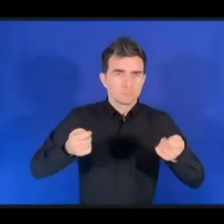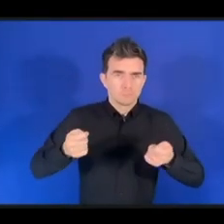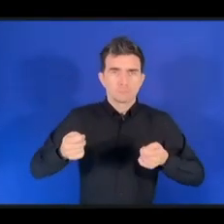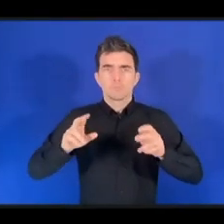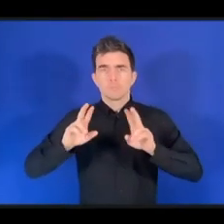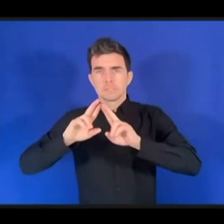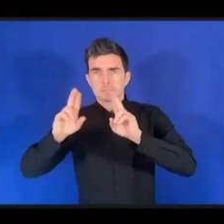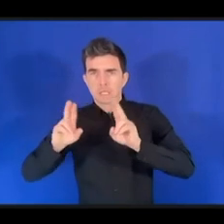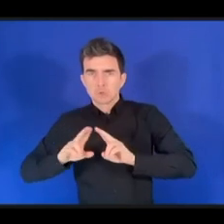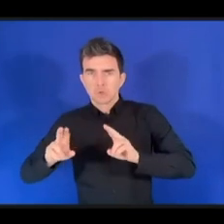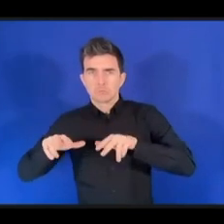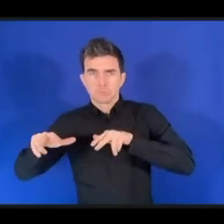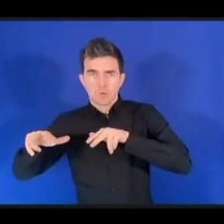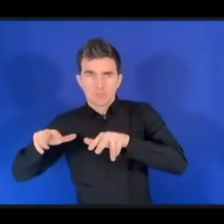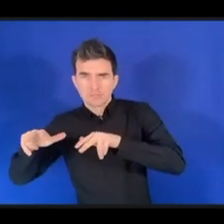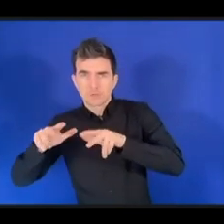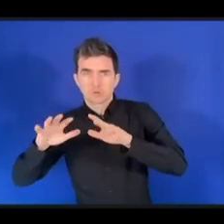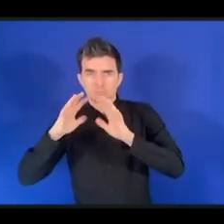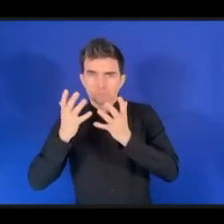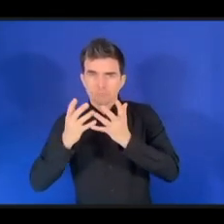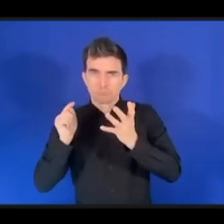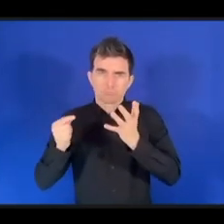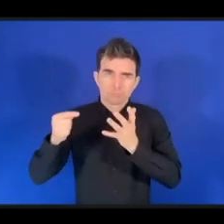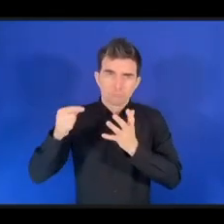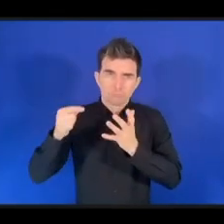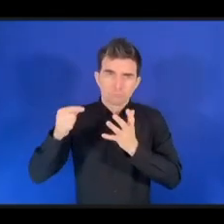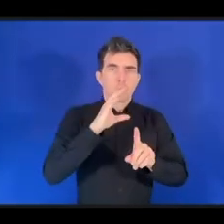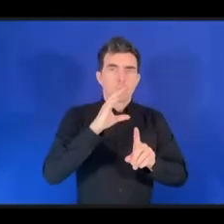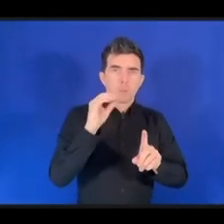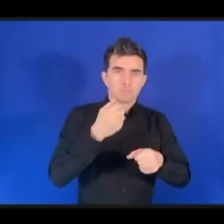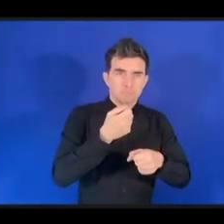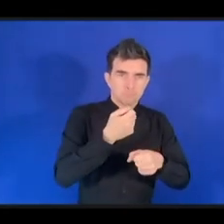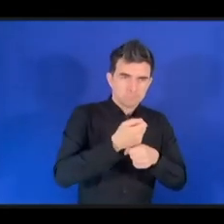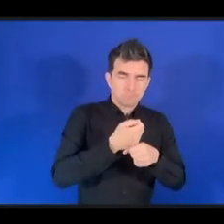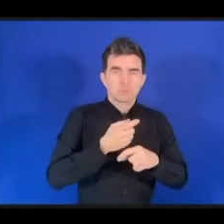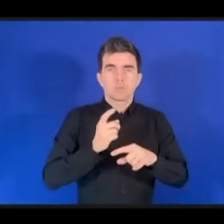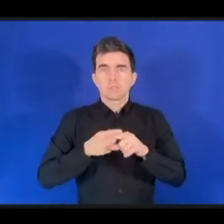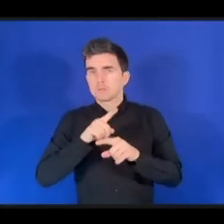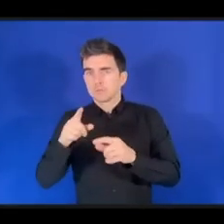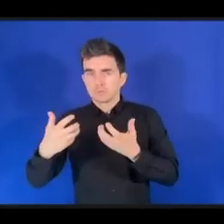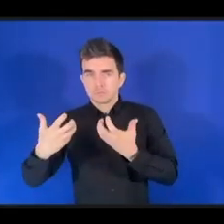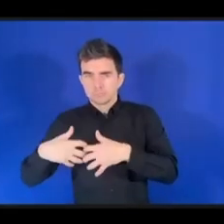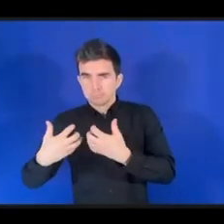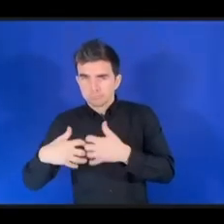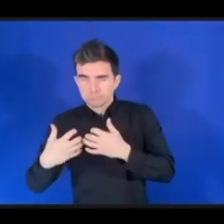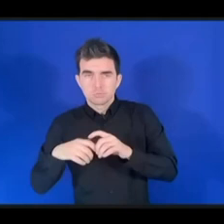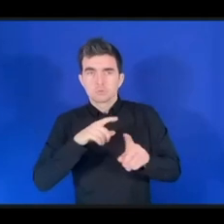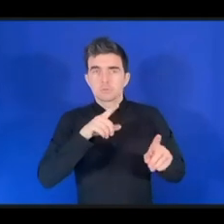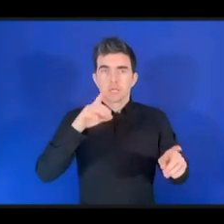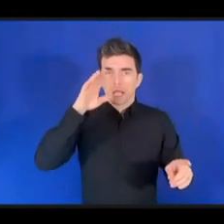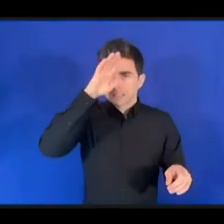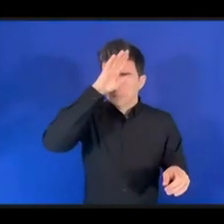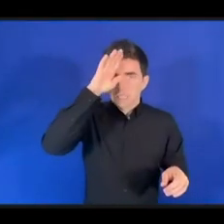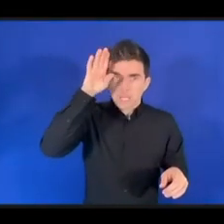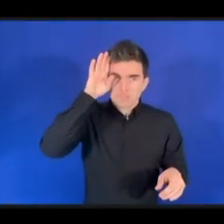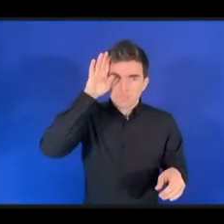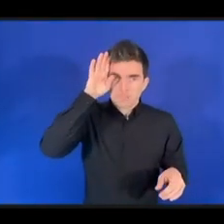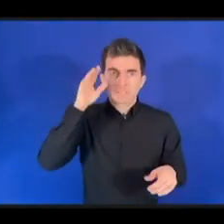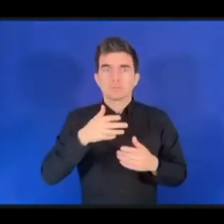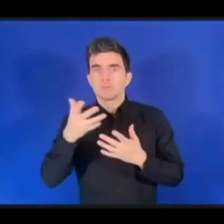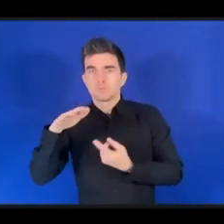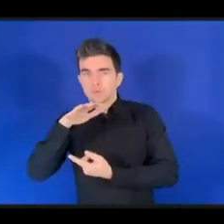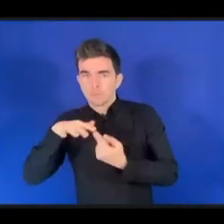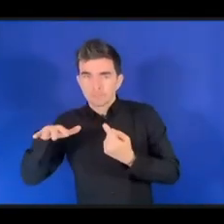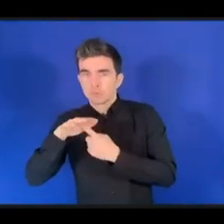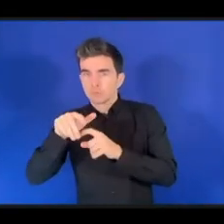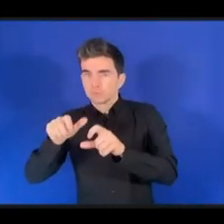ученым, представителям гражданского общества и молодежи за участие в